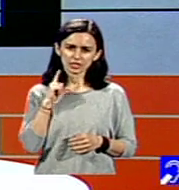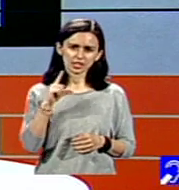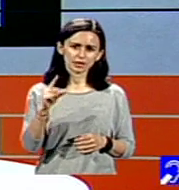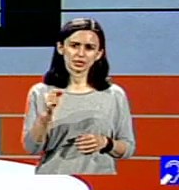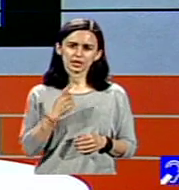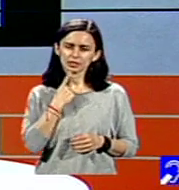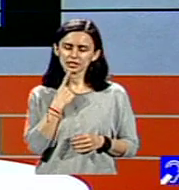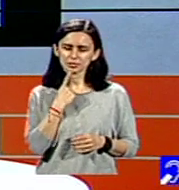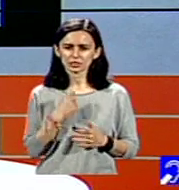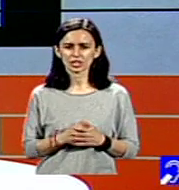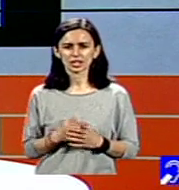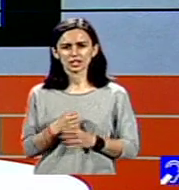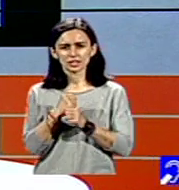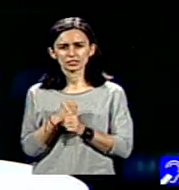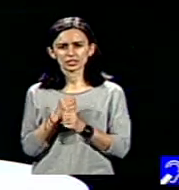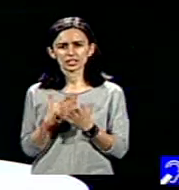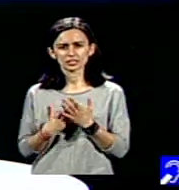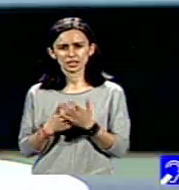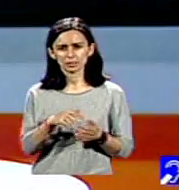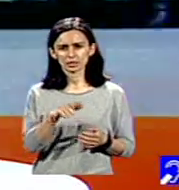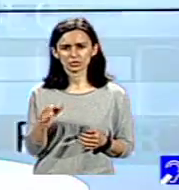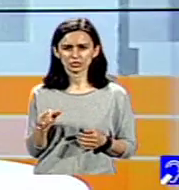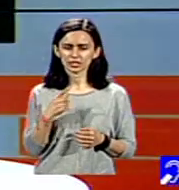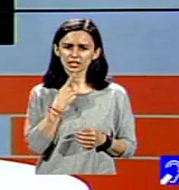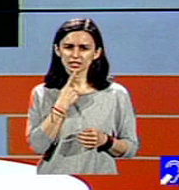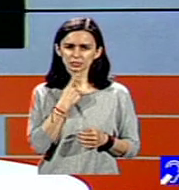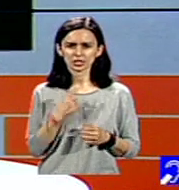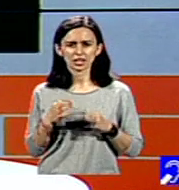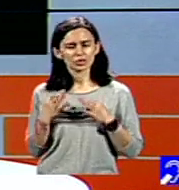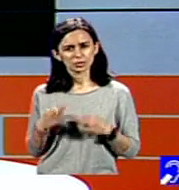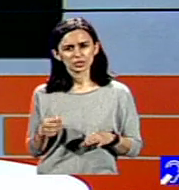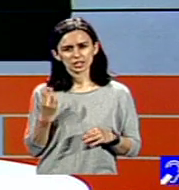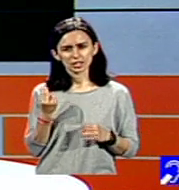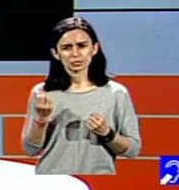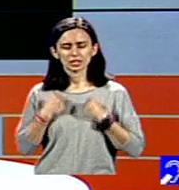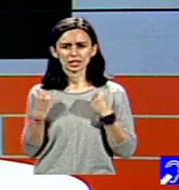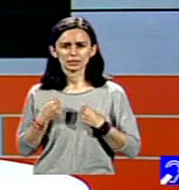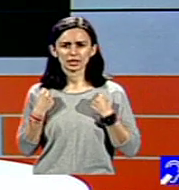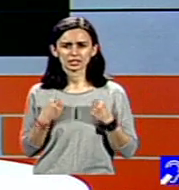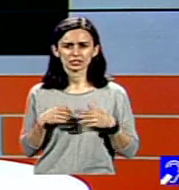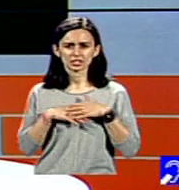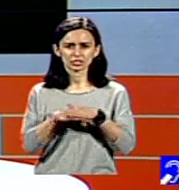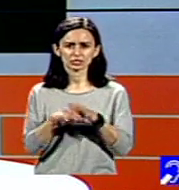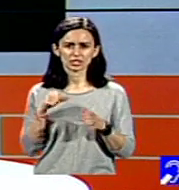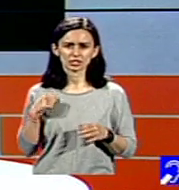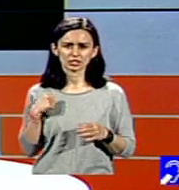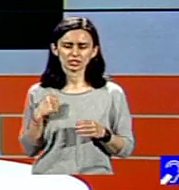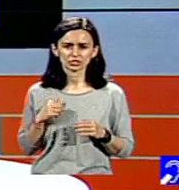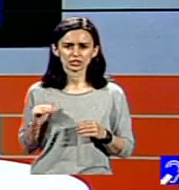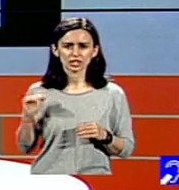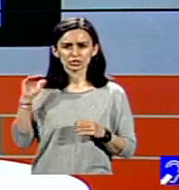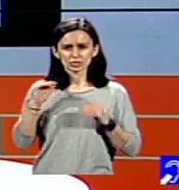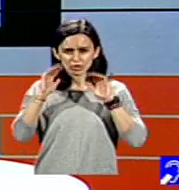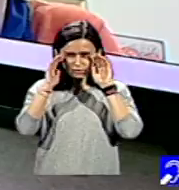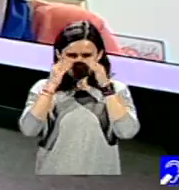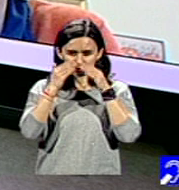Timișoara, vă spuneam, Fundația Pentru Voi de la Timișoara, model de bune practici în incluziunea tinerilor și adulților, cu tulbură de spectru autist, la